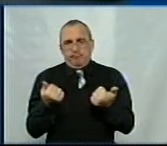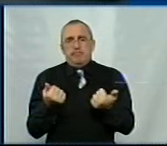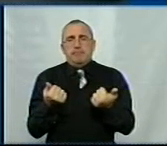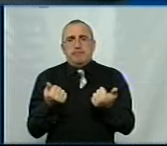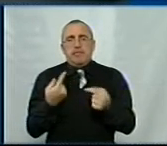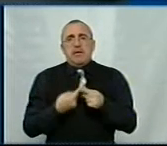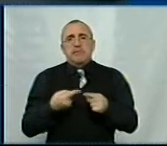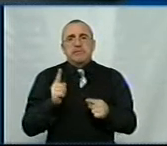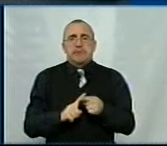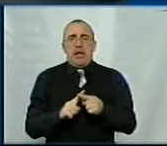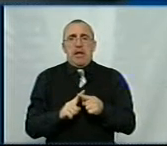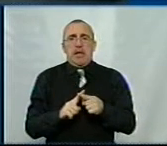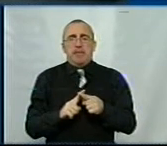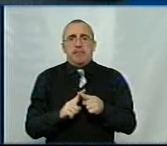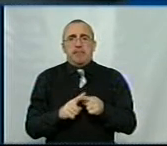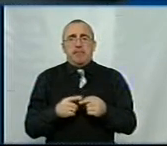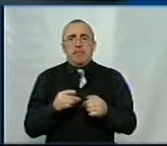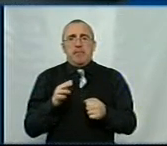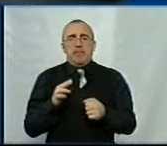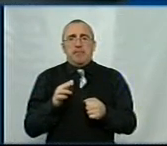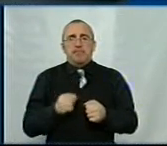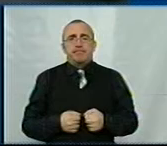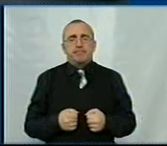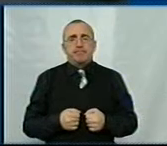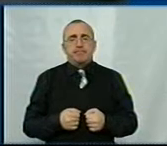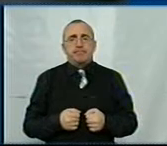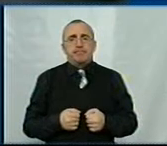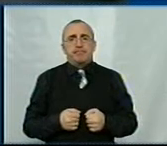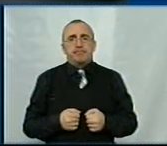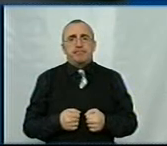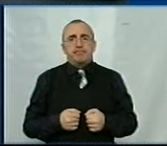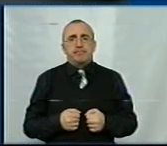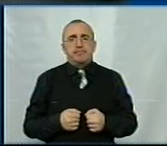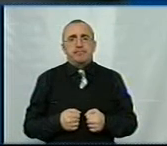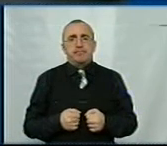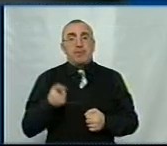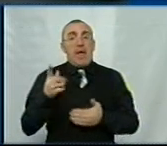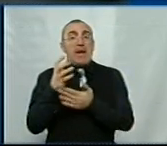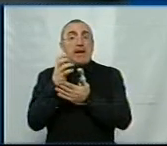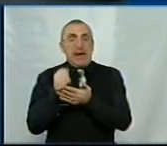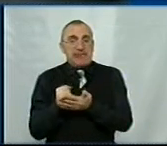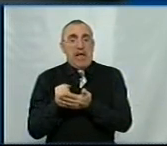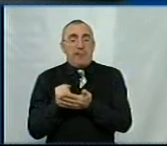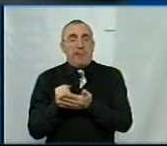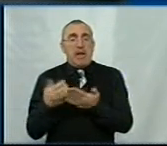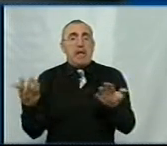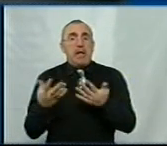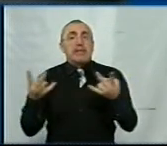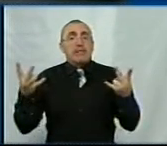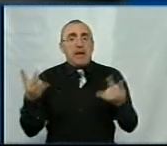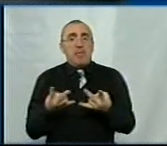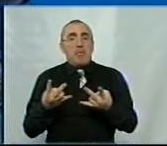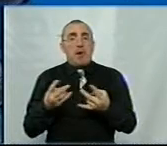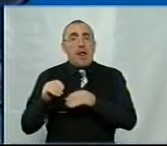якраз той резерв, який треба